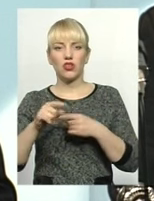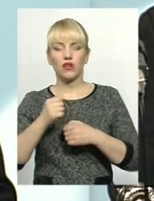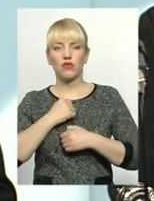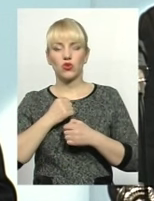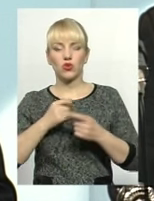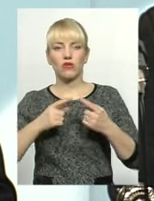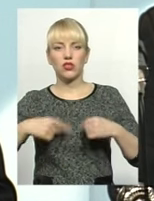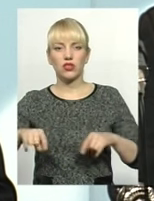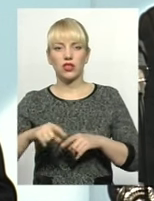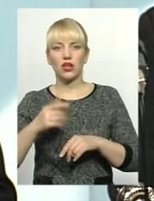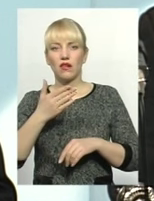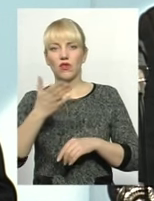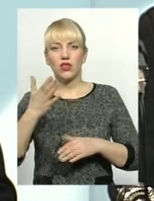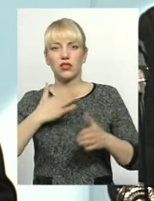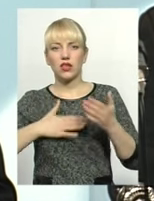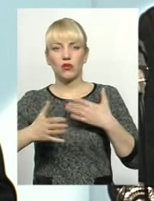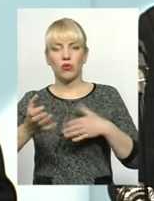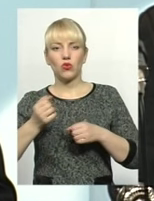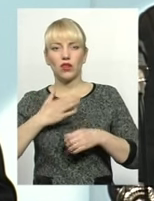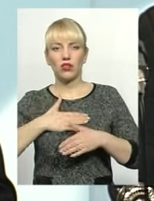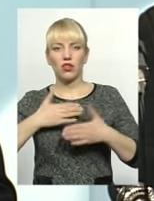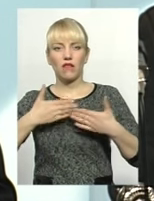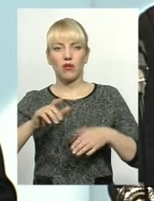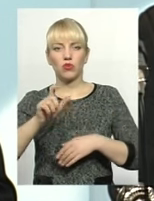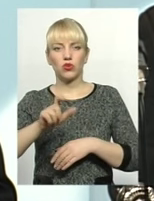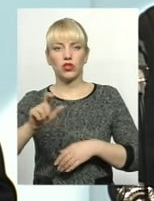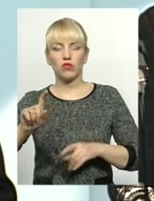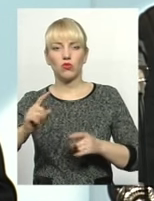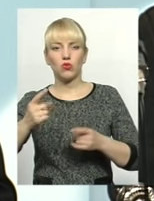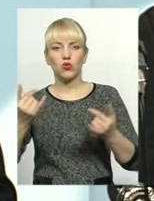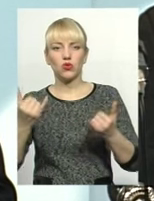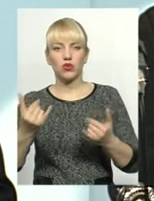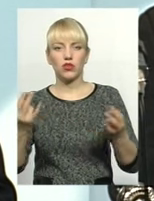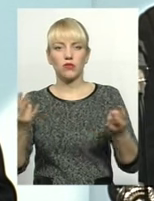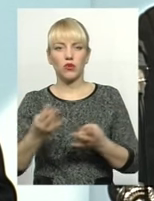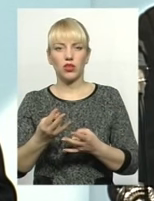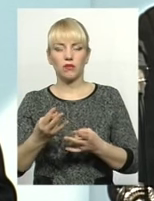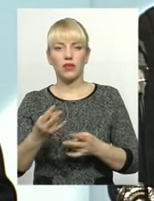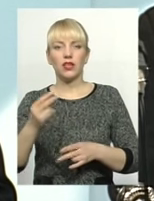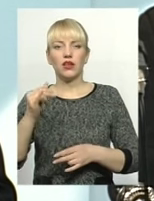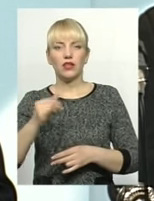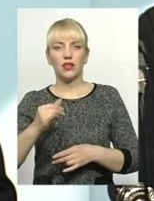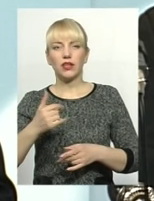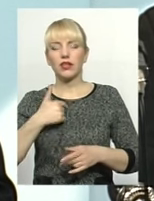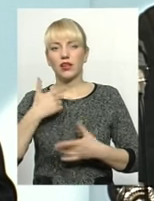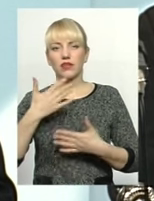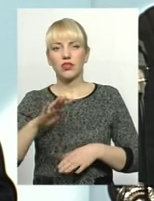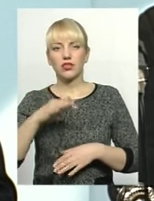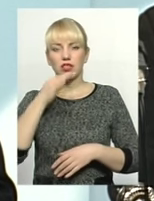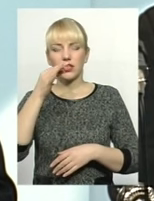І вони з радістю беруть наших випускників, тому що сьогодні це потрібне. І, як вже сказав Михайло Юрійович,